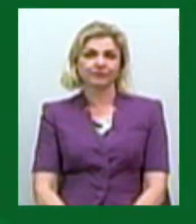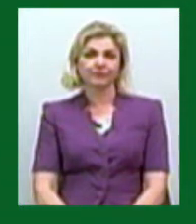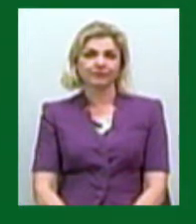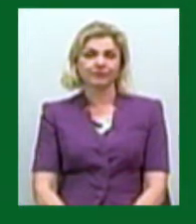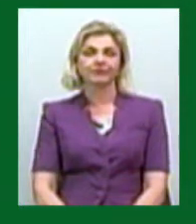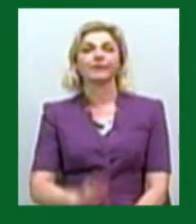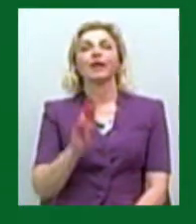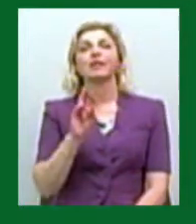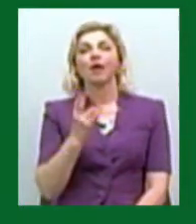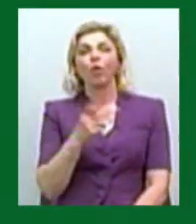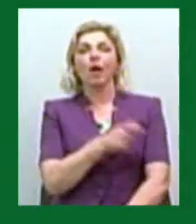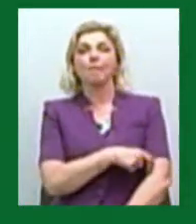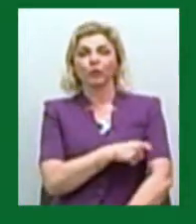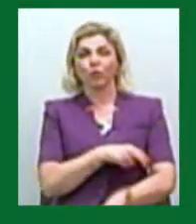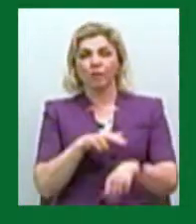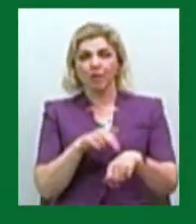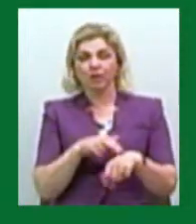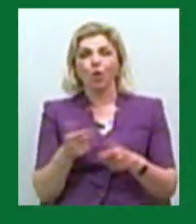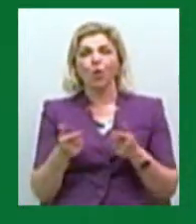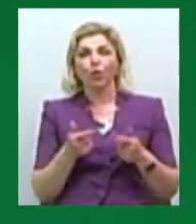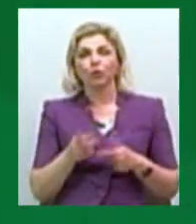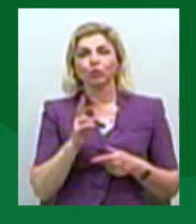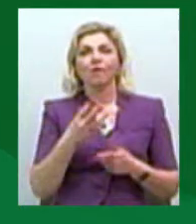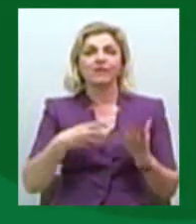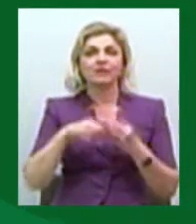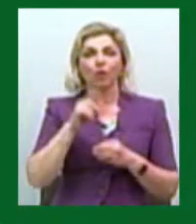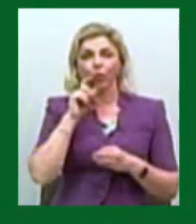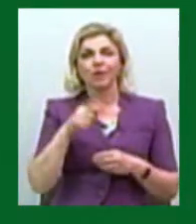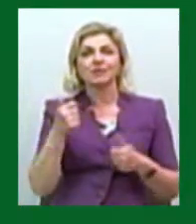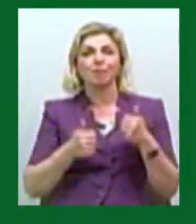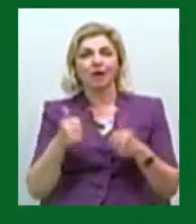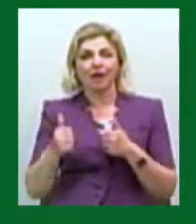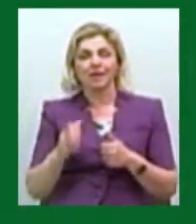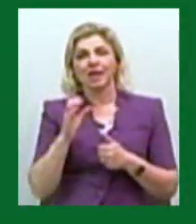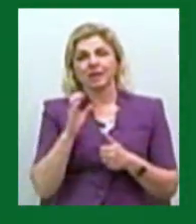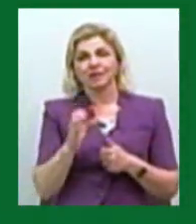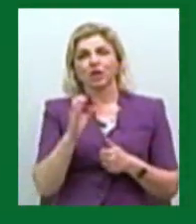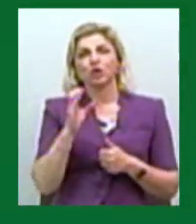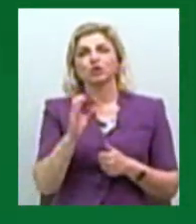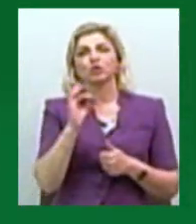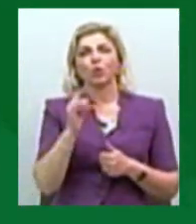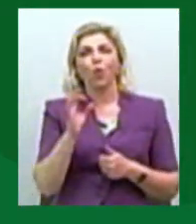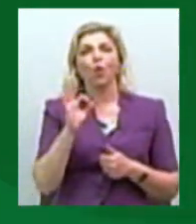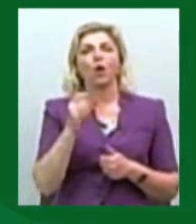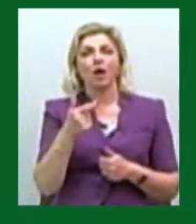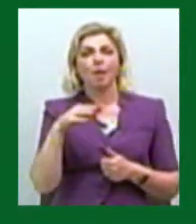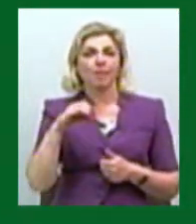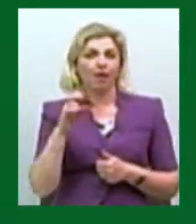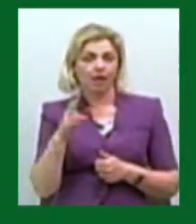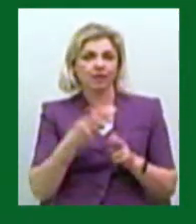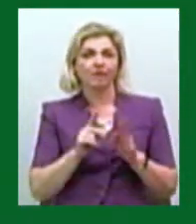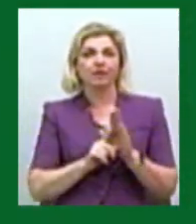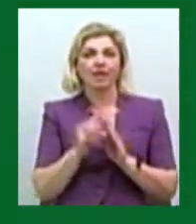Миколаївські патрульні, поліцейські готуються до всеукраїнських змагань зі стронгмену, які стартуватимуть 10